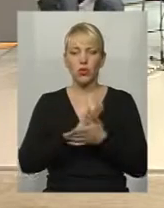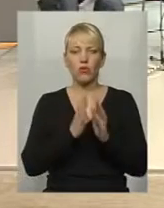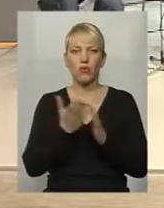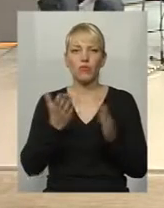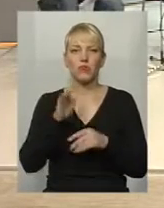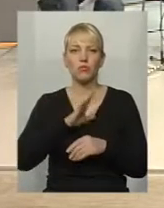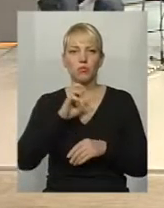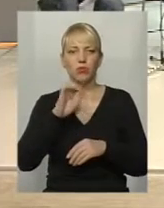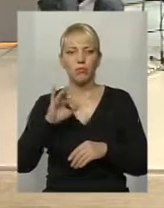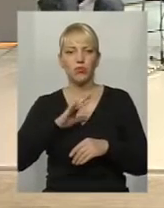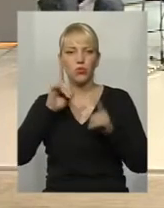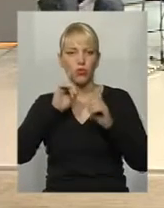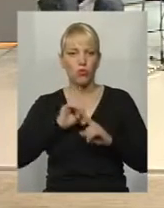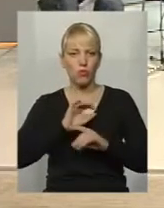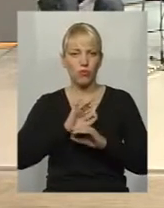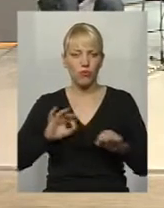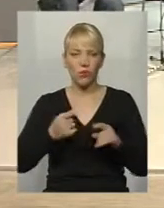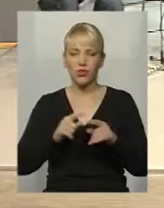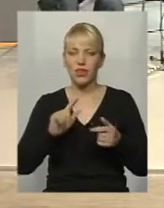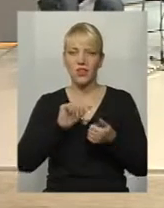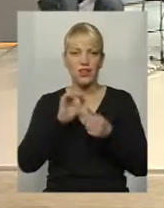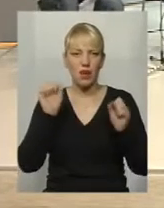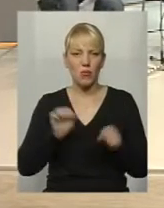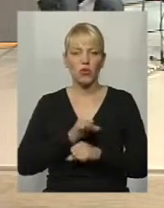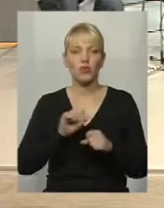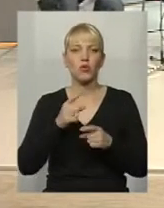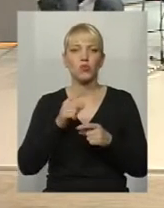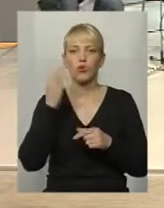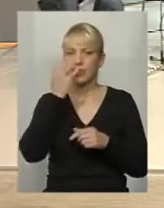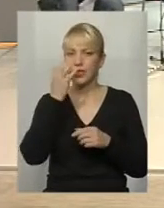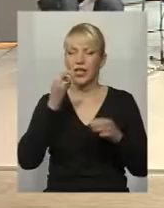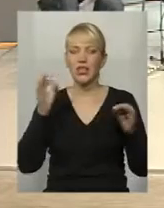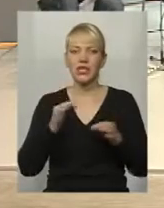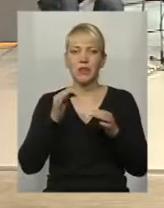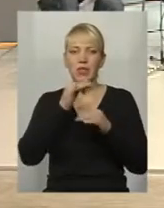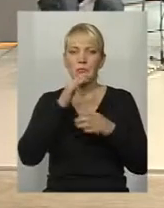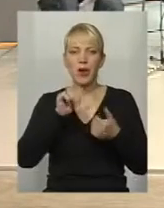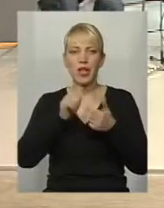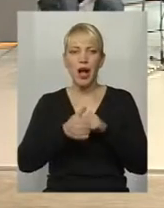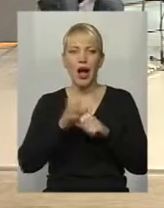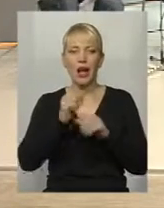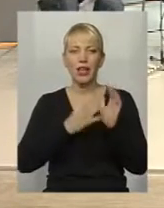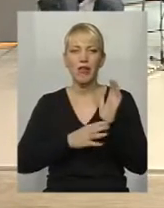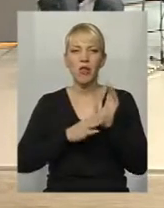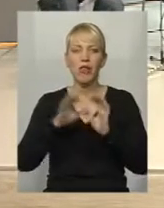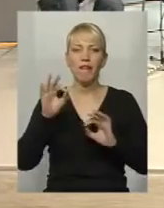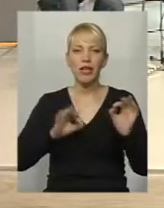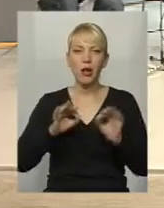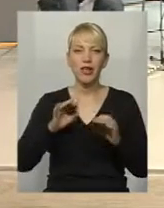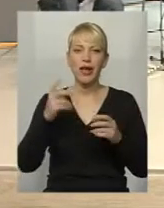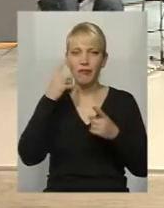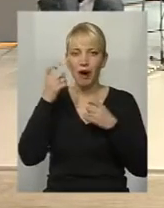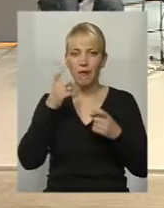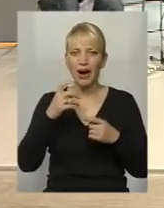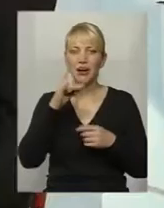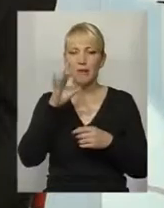комфортно, неможливо, тому що зір замінити неможливо нічим. Адже 90% інформації про